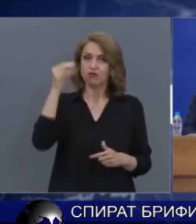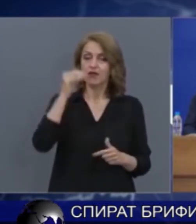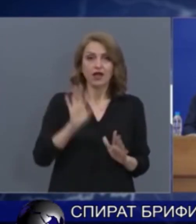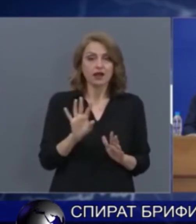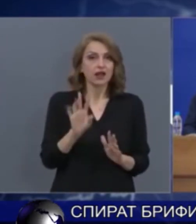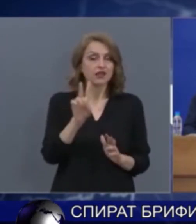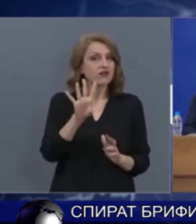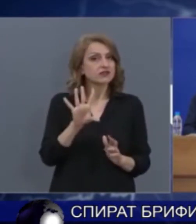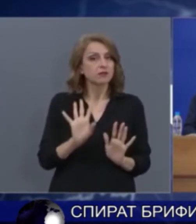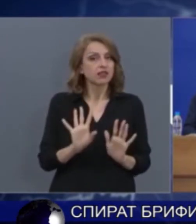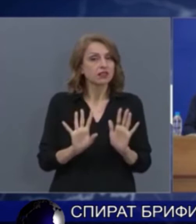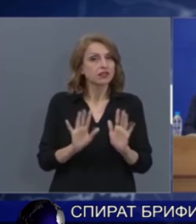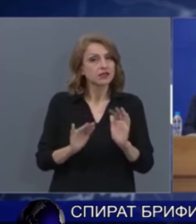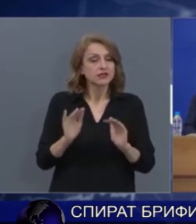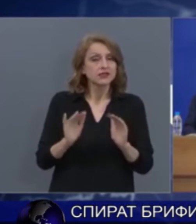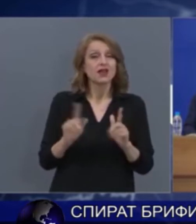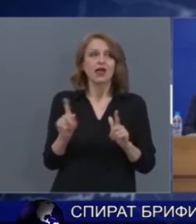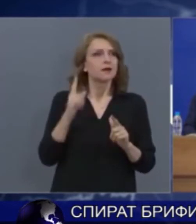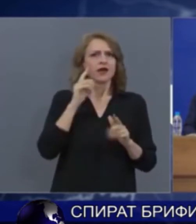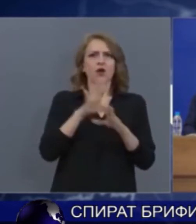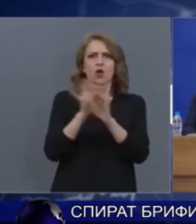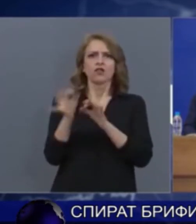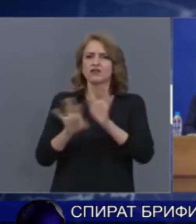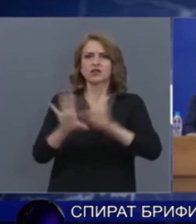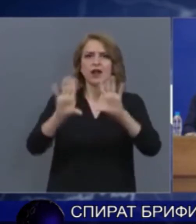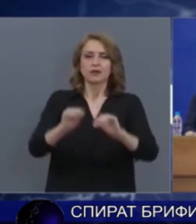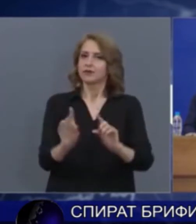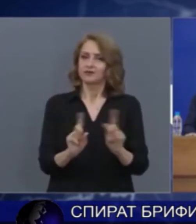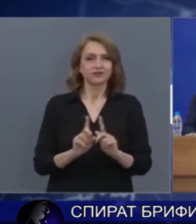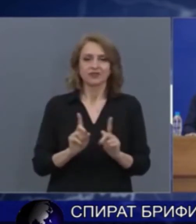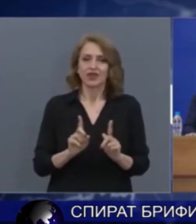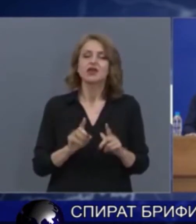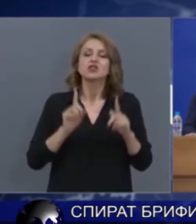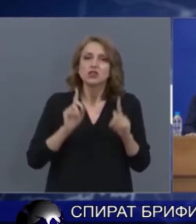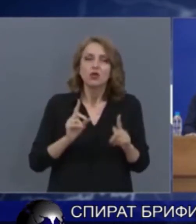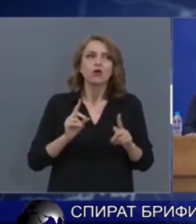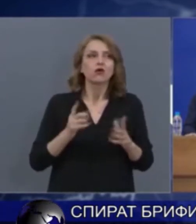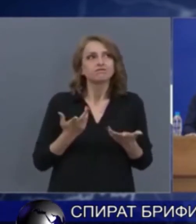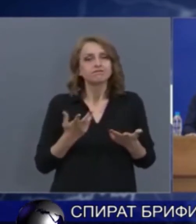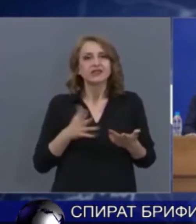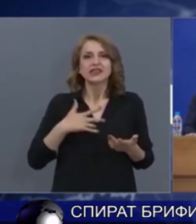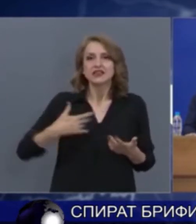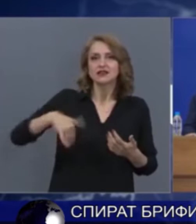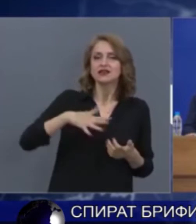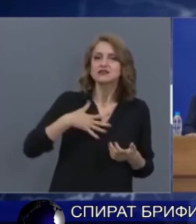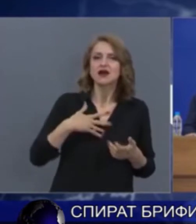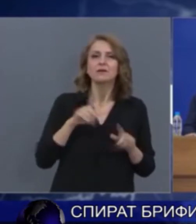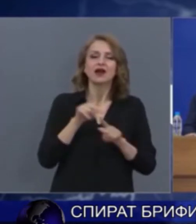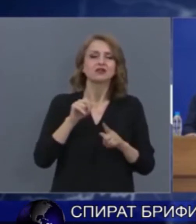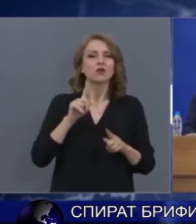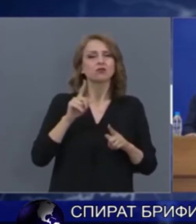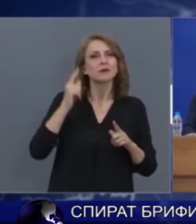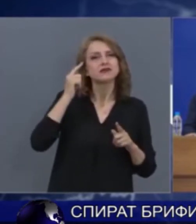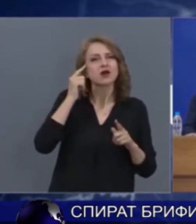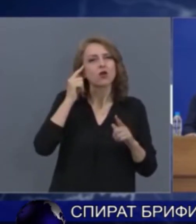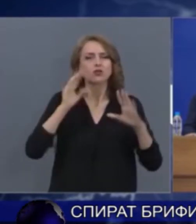той не е отихнал, но ние чисто психологически искаме да се върнем колкото може по-бързо към